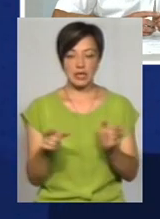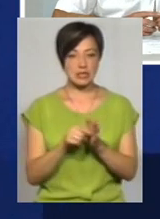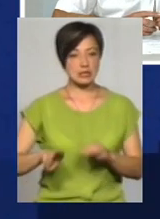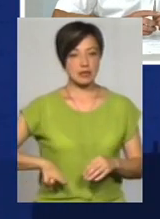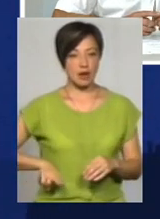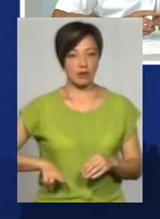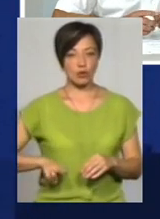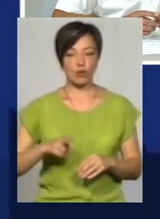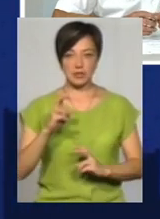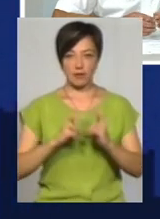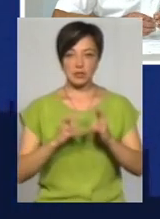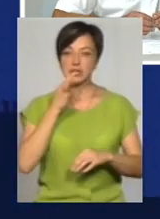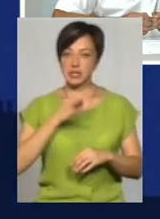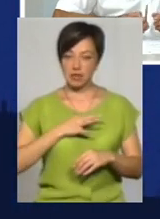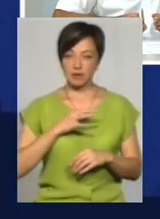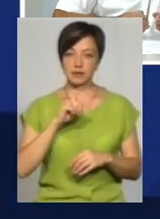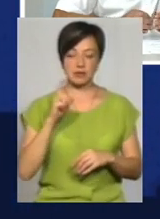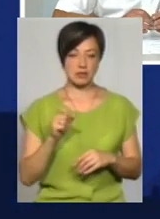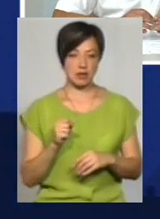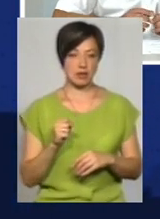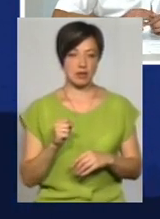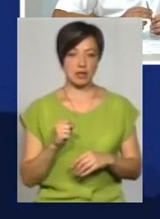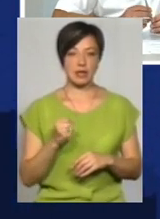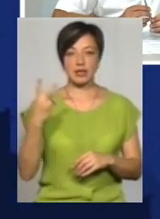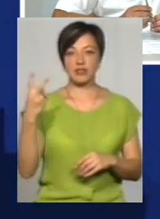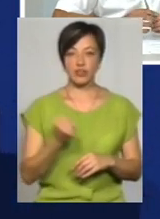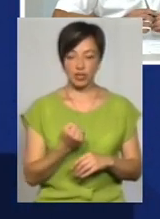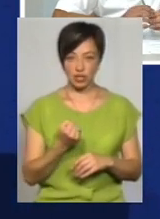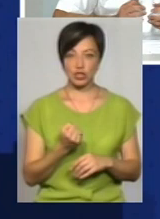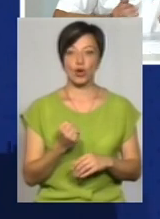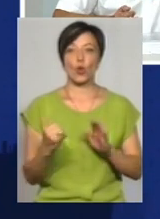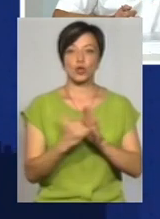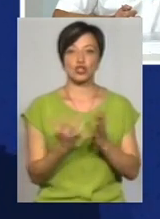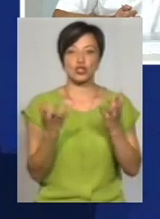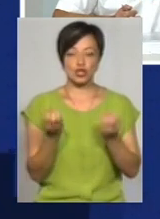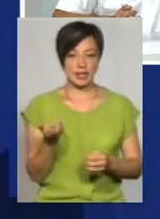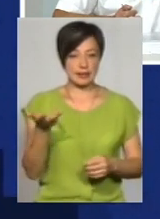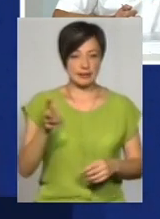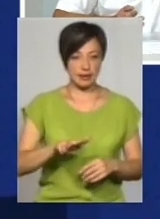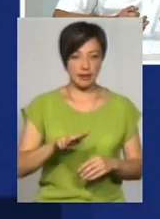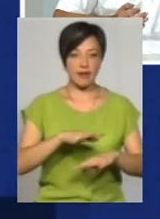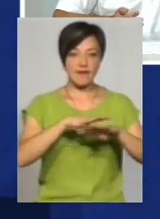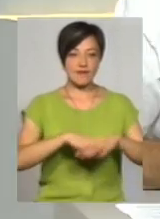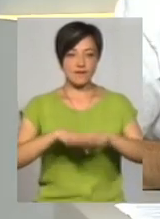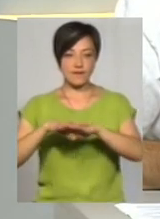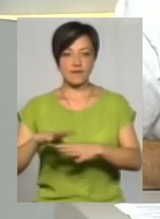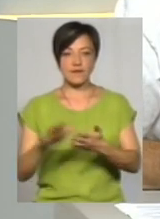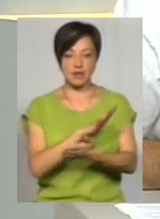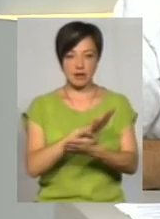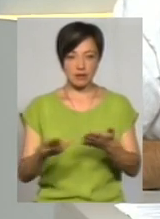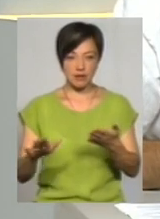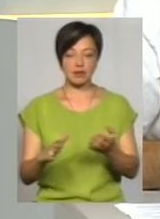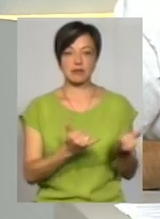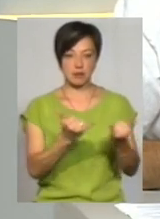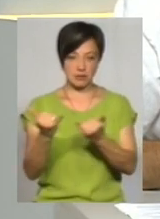ІПСВК, який сказав, що за неділі-дві вони встановлюють ще три фільтри, які повністю забезпечать.